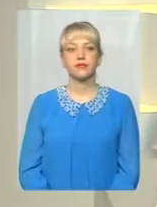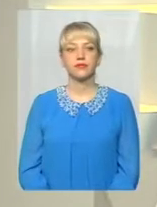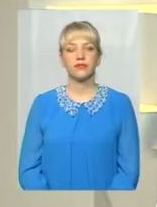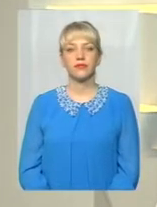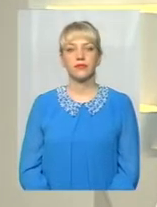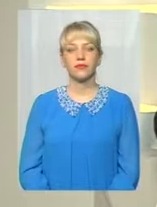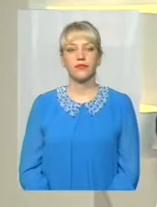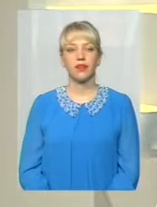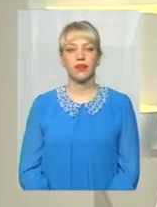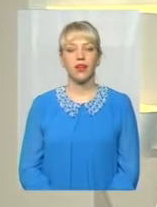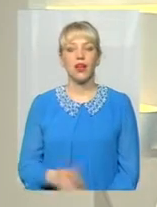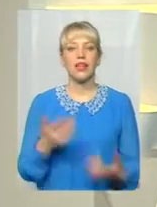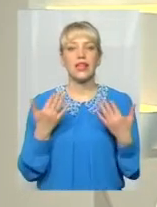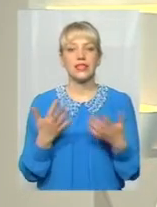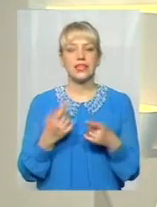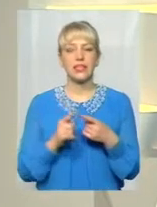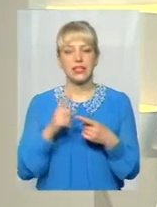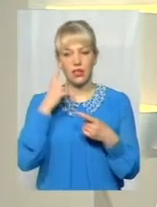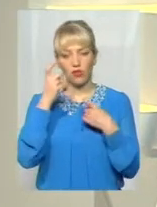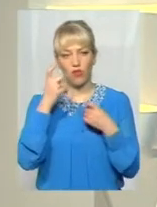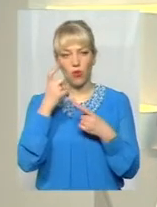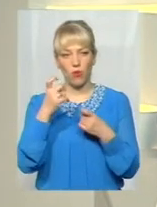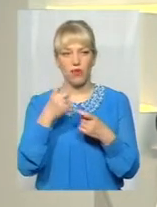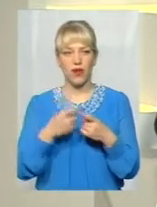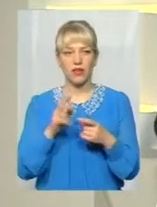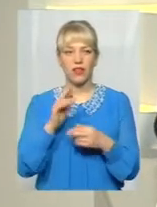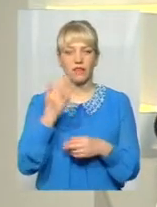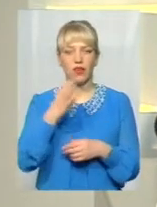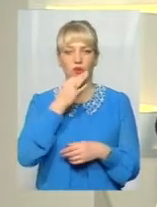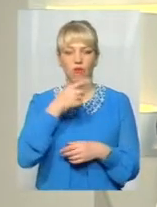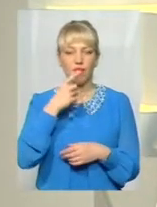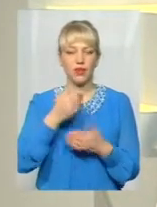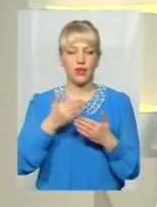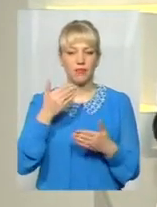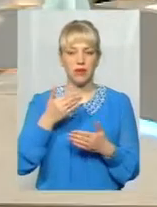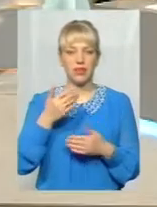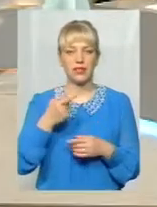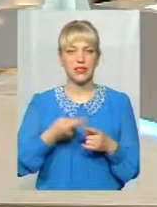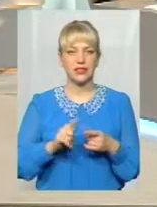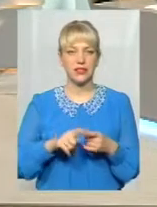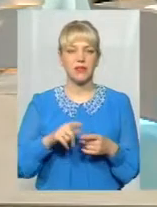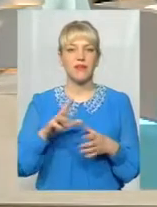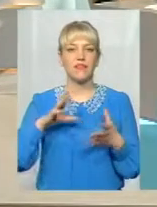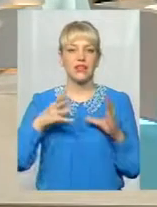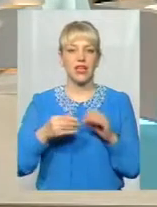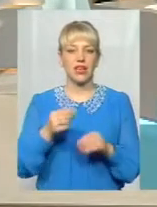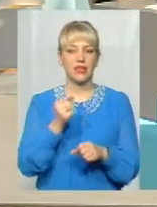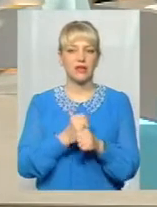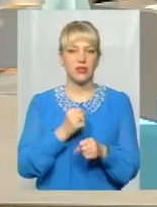Пане Андрій, але наскільки оце інформування, про яке ви говорили перед цим, взагалі працює? Наскільки воно ефективно?